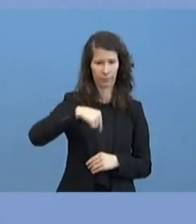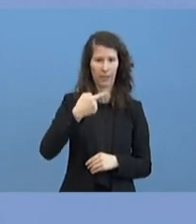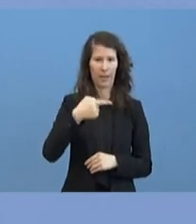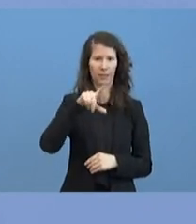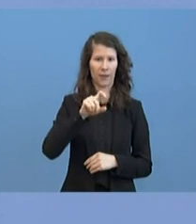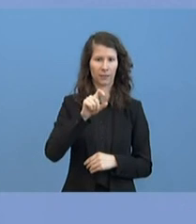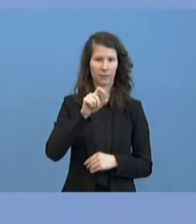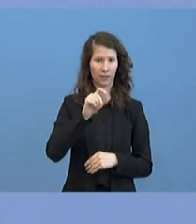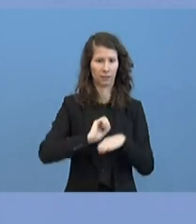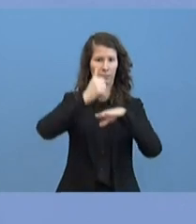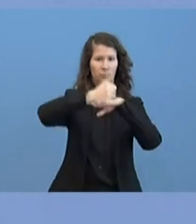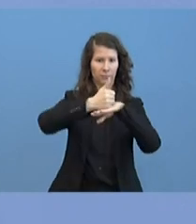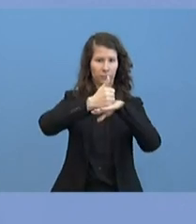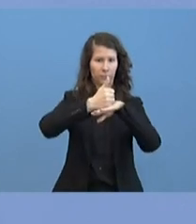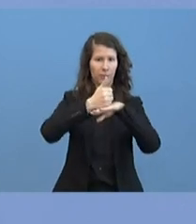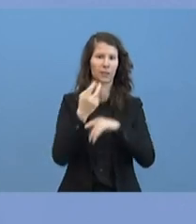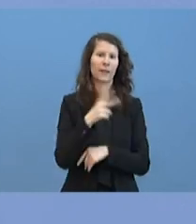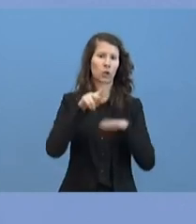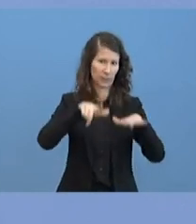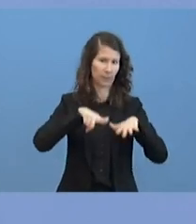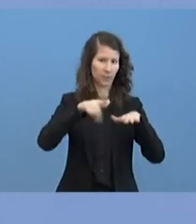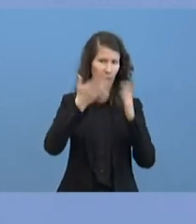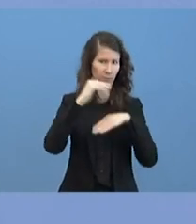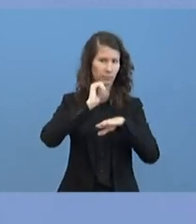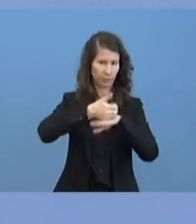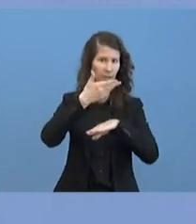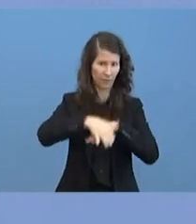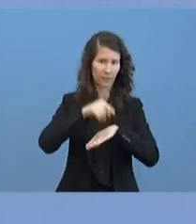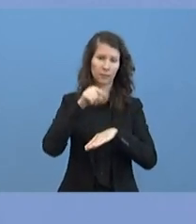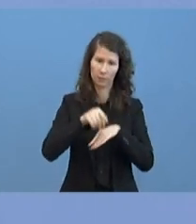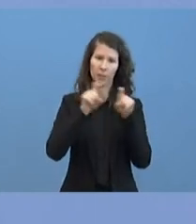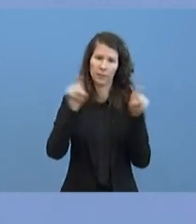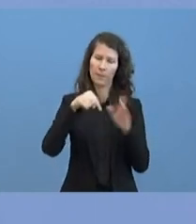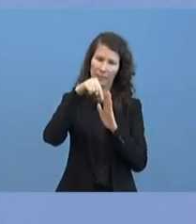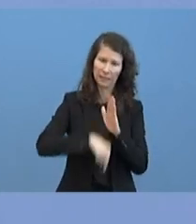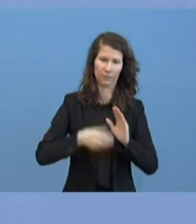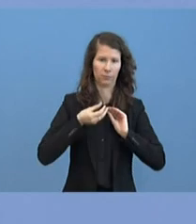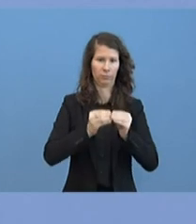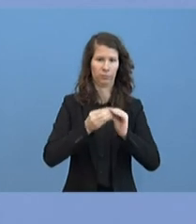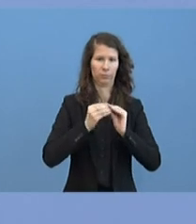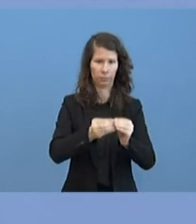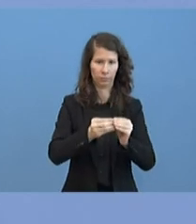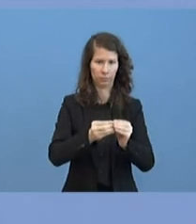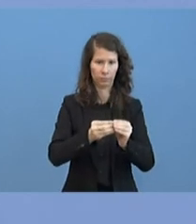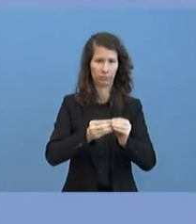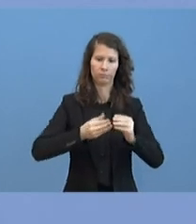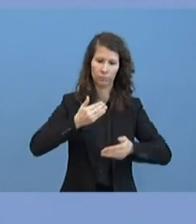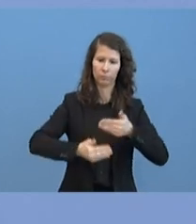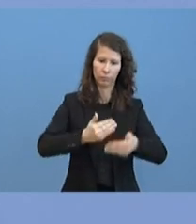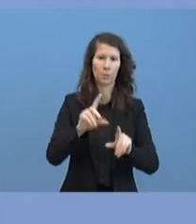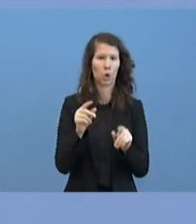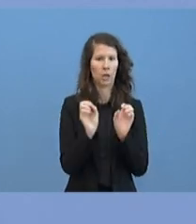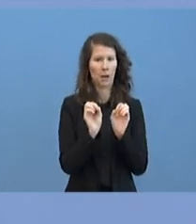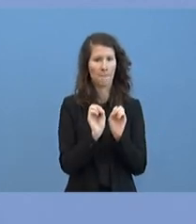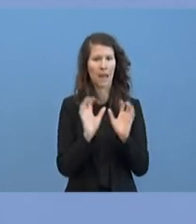2017 sehr stark in den Vordergrund geschoben hat. Das ist auch weitergetrieben worden, also die bessere Vorbereitung auf Pandemien. Darauf kann man